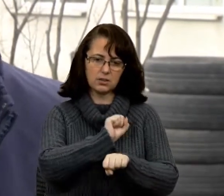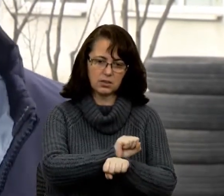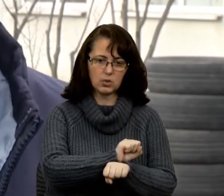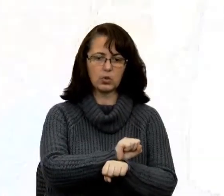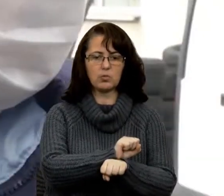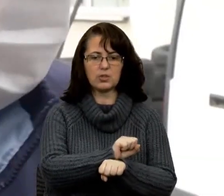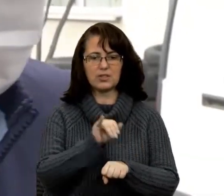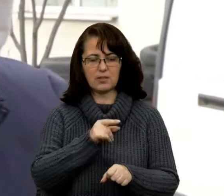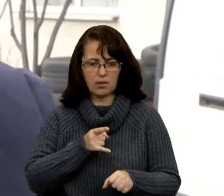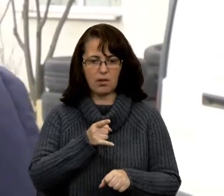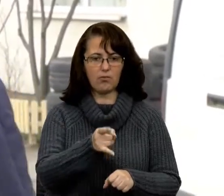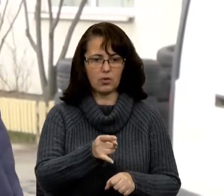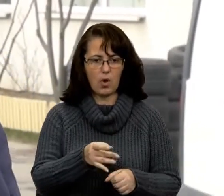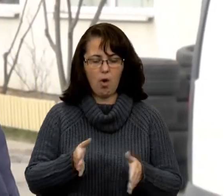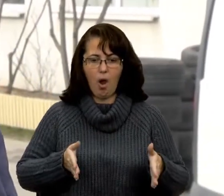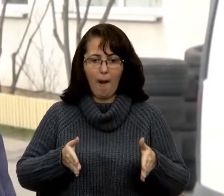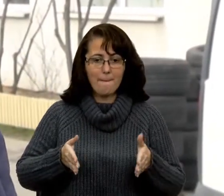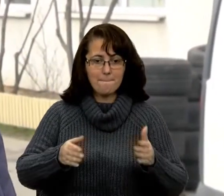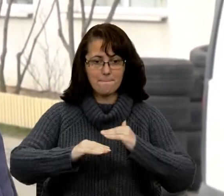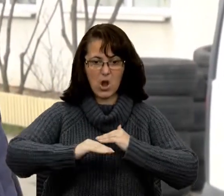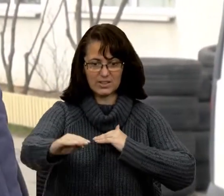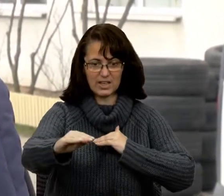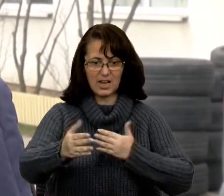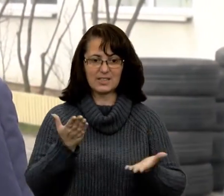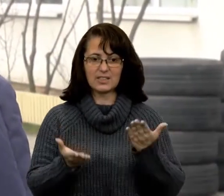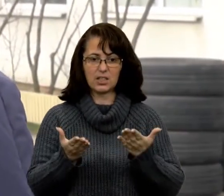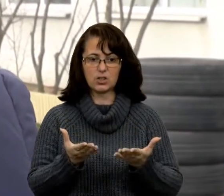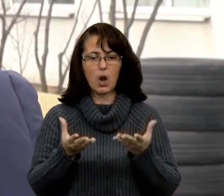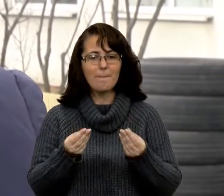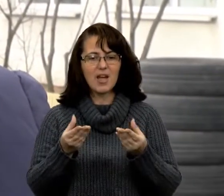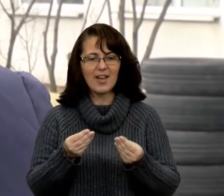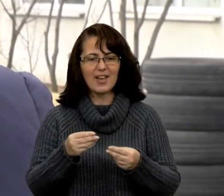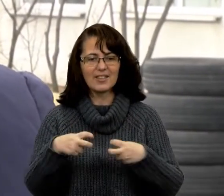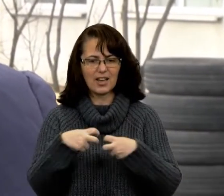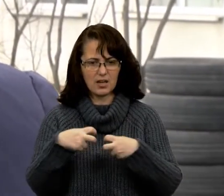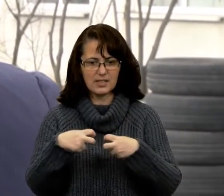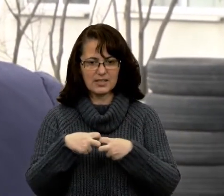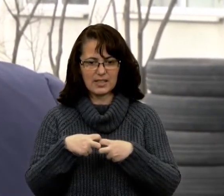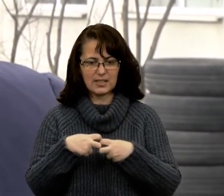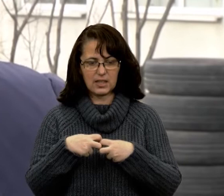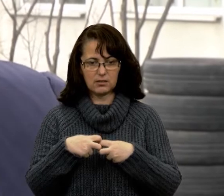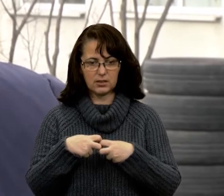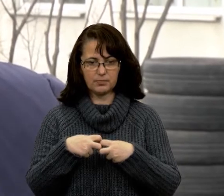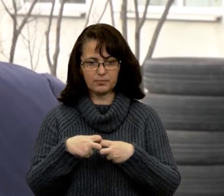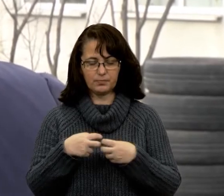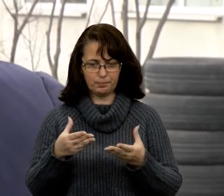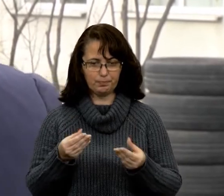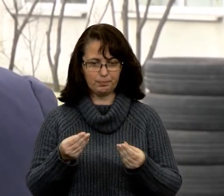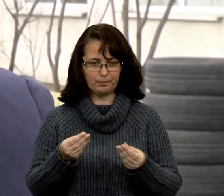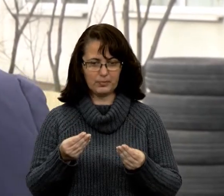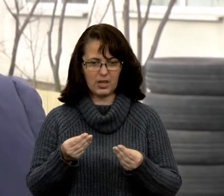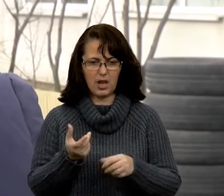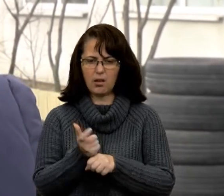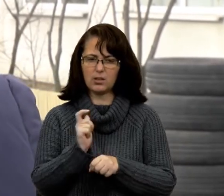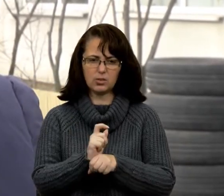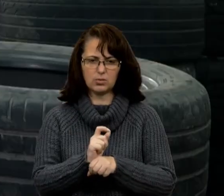і рушити. По трасі, якщо дуже м'якенька резина, тобто протектор такий м'якенький, то вона дуже